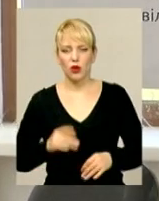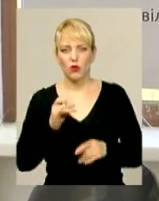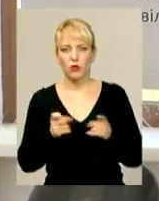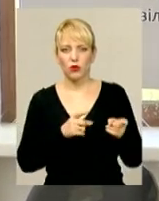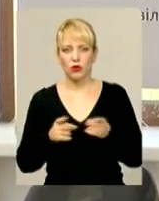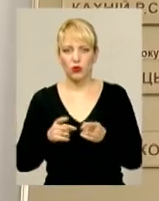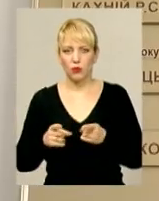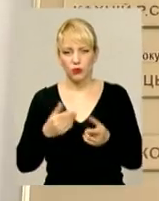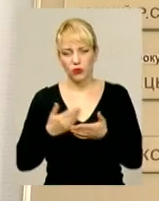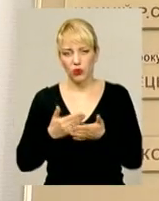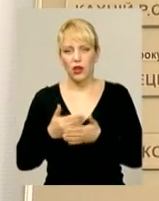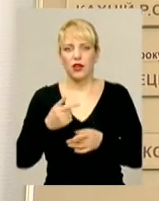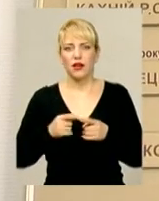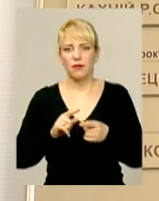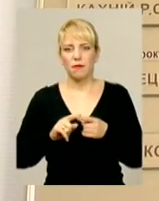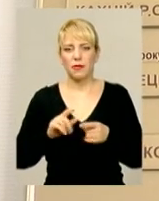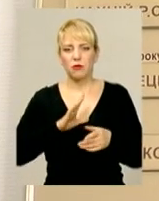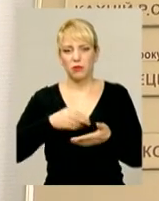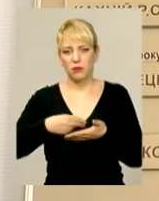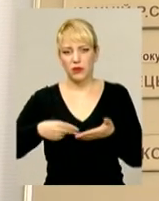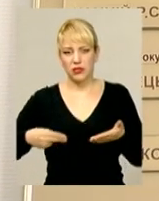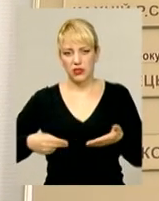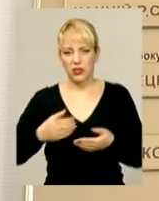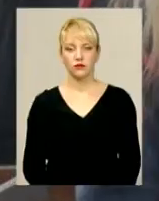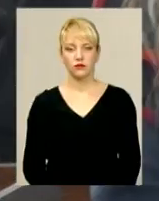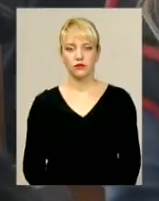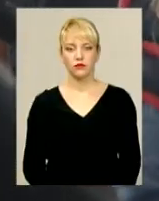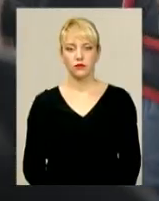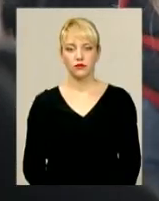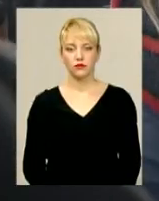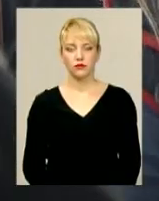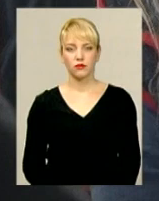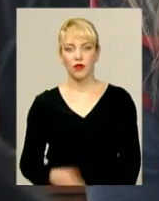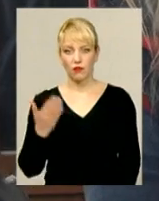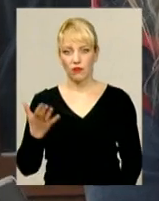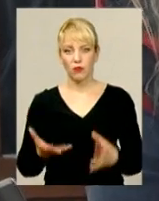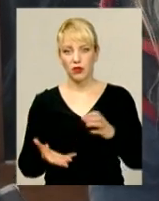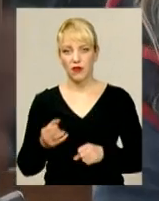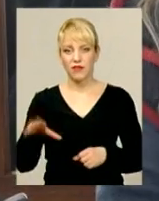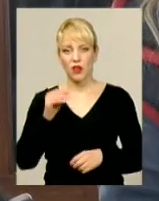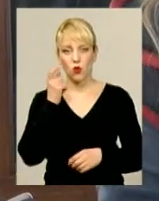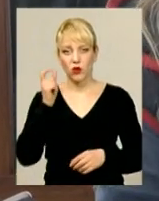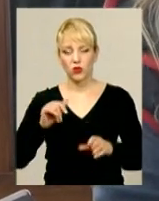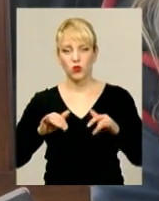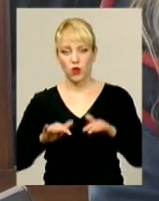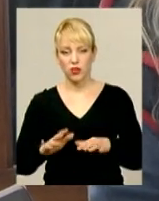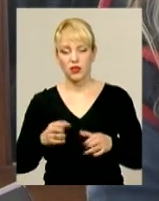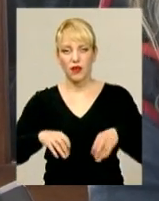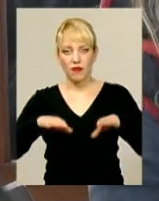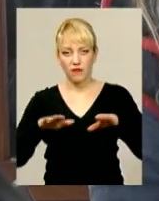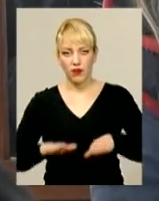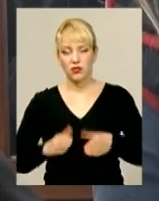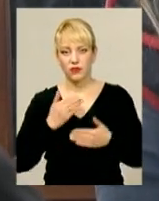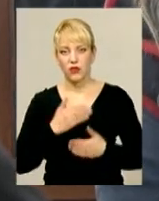акції протесту підписався і прокурор Хмельниччини Олег Синишин. Ми підтримуємо таку всеукраїнську акцію і вирішили